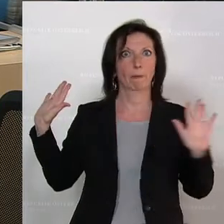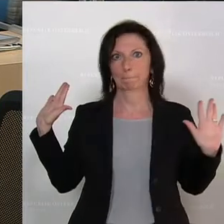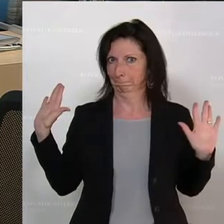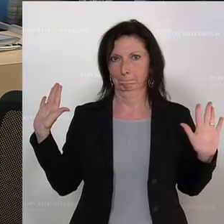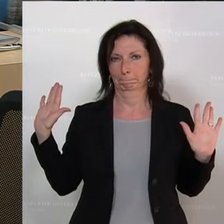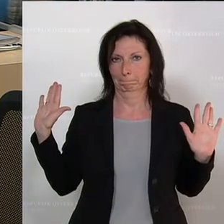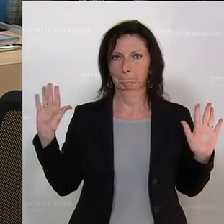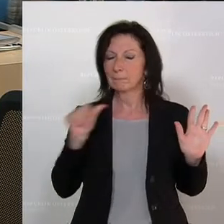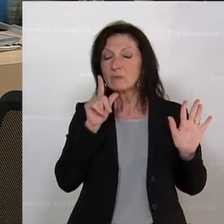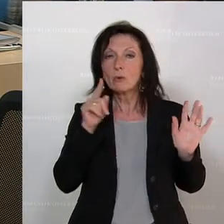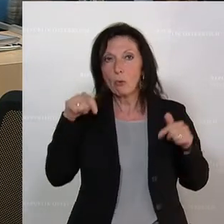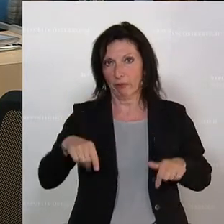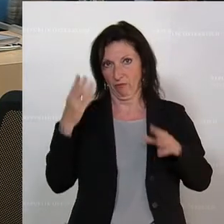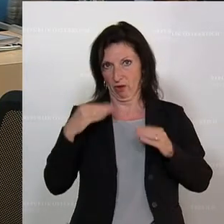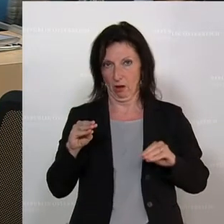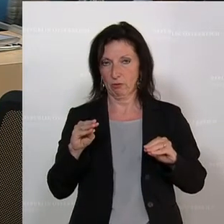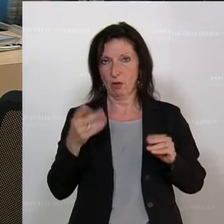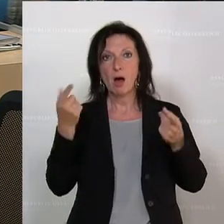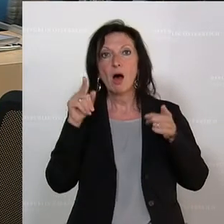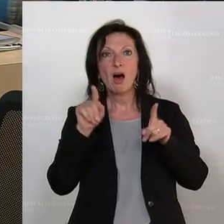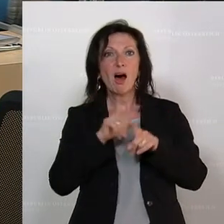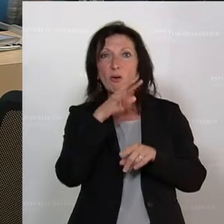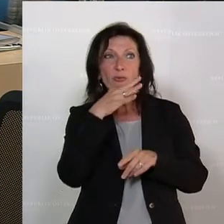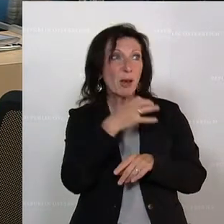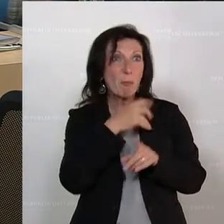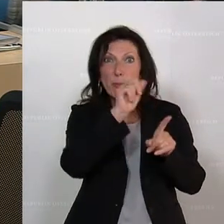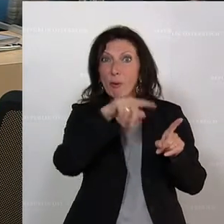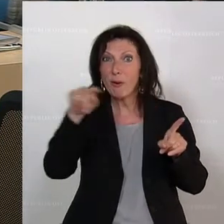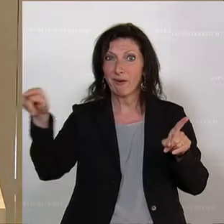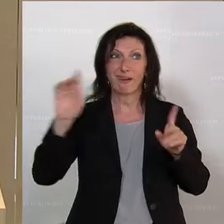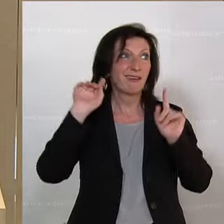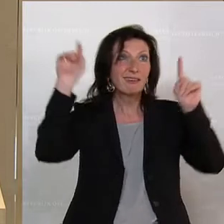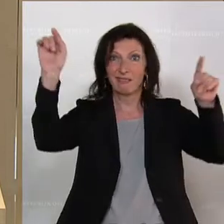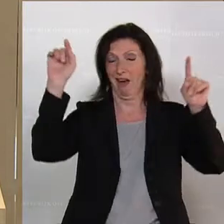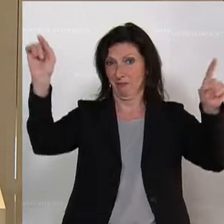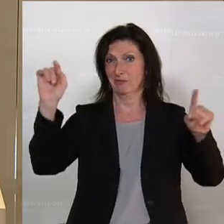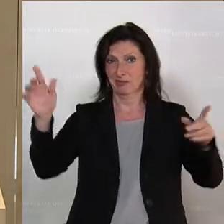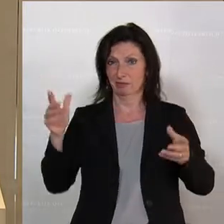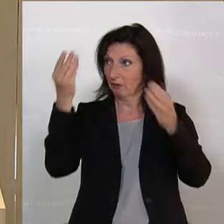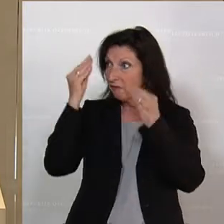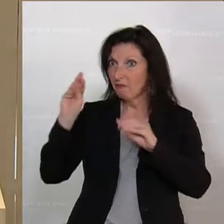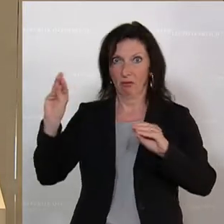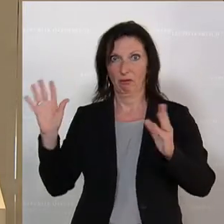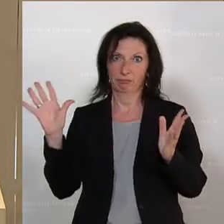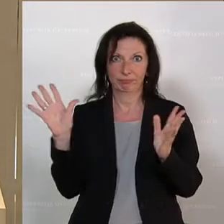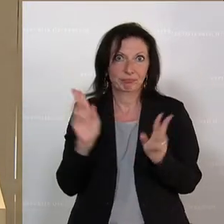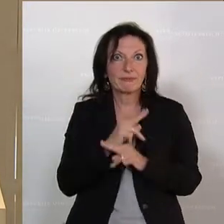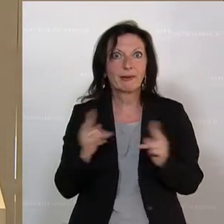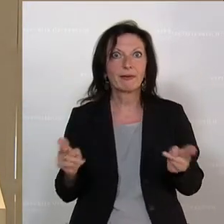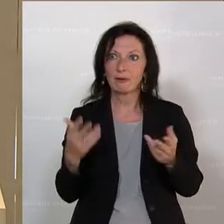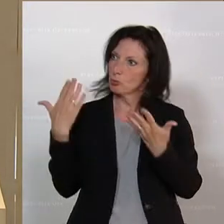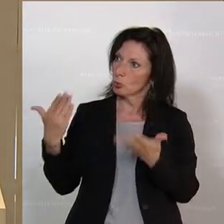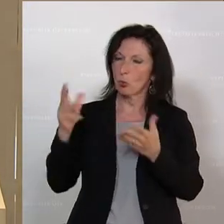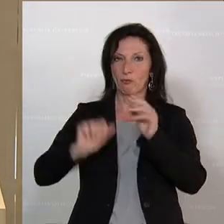betrifft nicht nur Vertrauen hier im Haus, sondern auch das Vertrauen vieler Bürgerinnen und Bürger da draußen. Sie versuchen dadurch, durch dieses